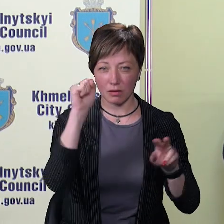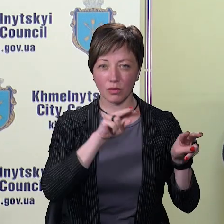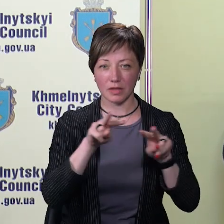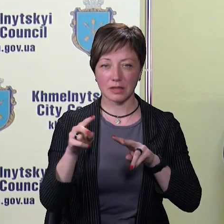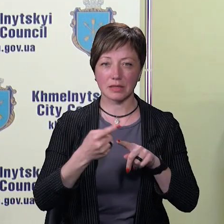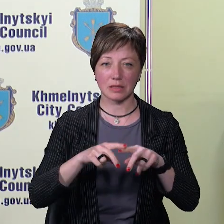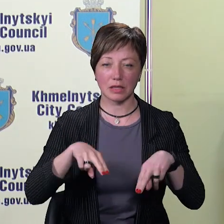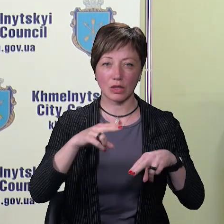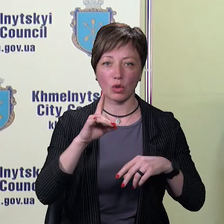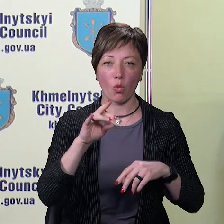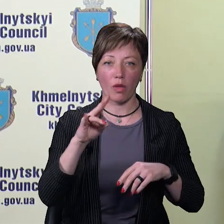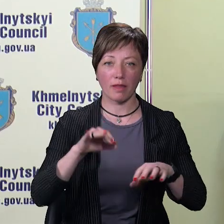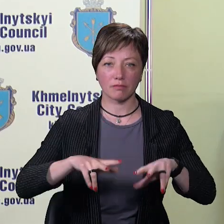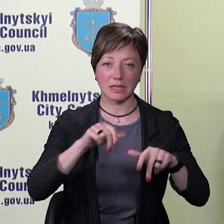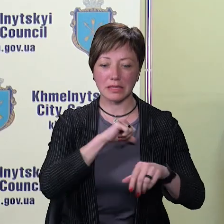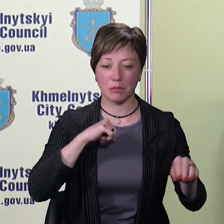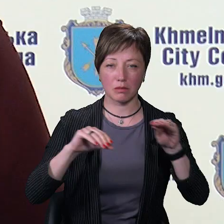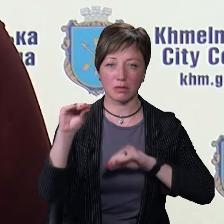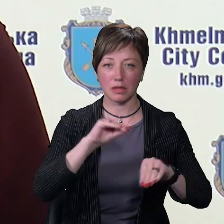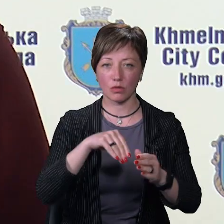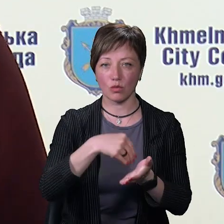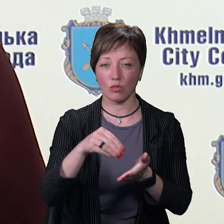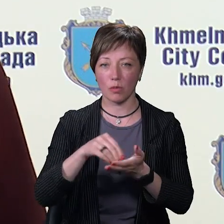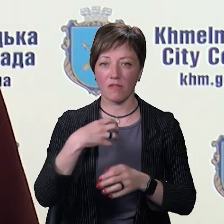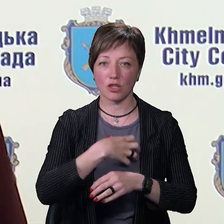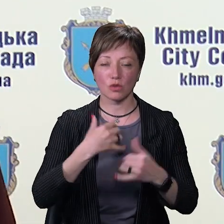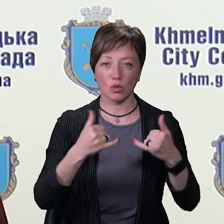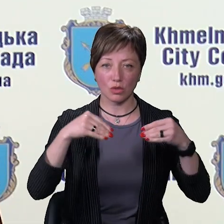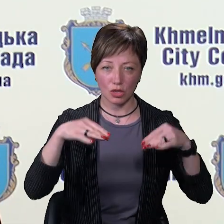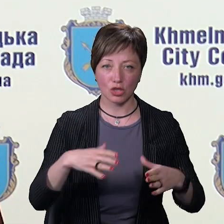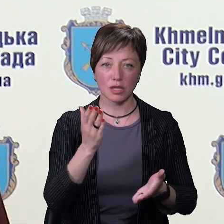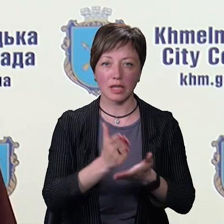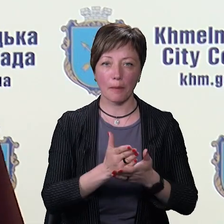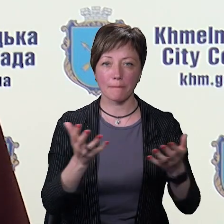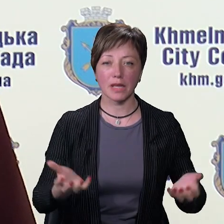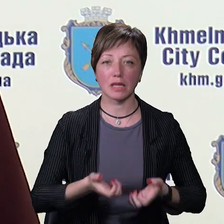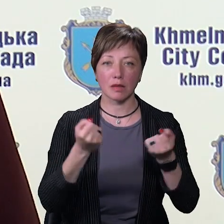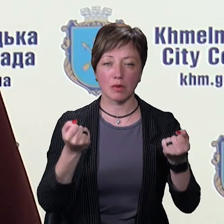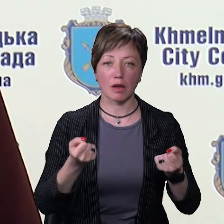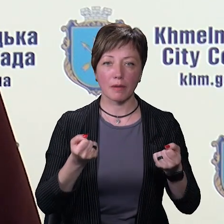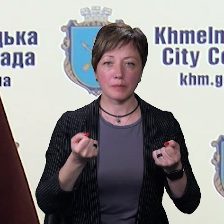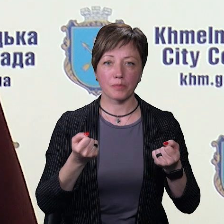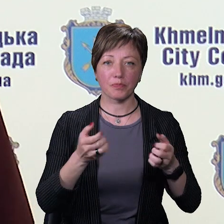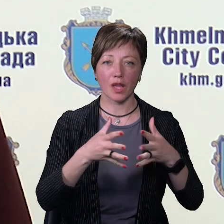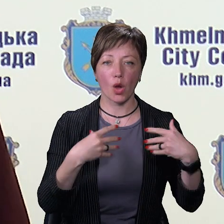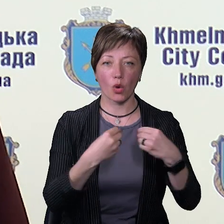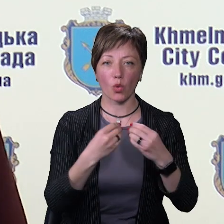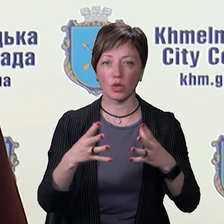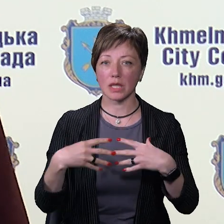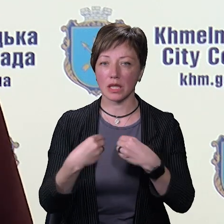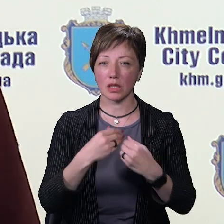і це дрони, які ми робимо самі або купуємо. Важливими сьогодні ухваленими рішеннями є підтримка родин